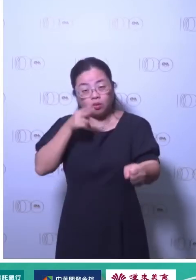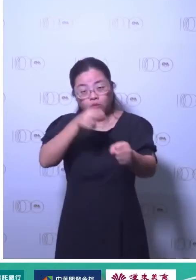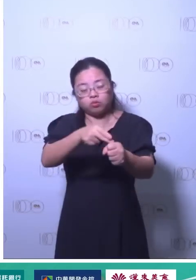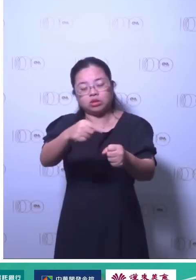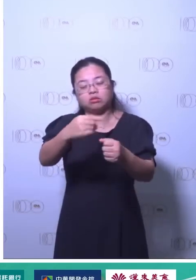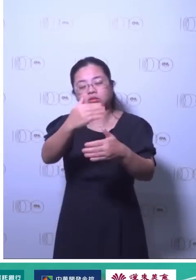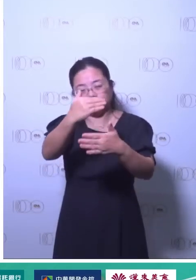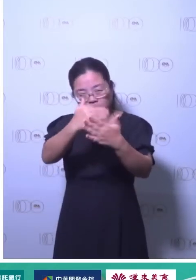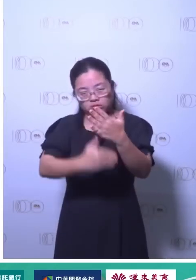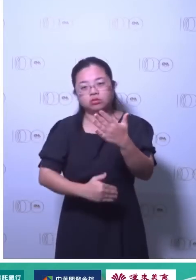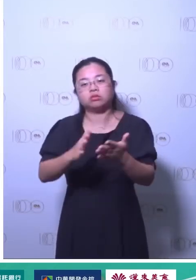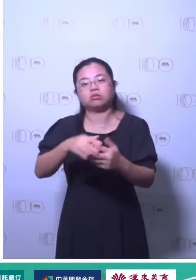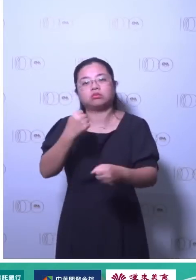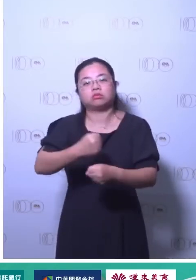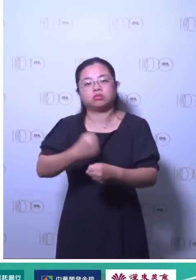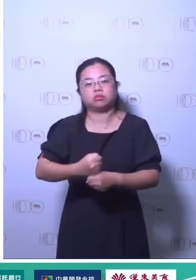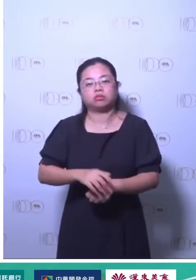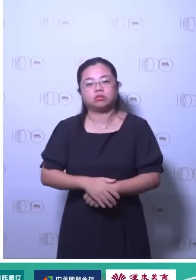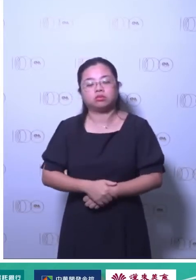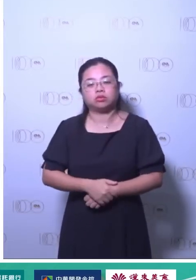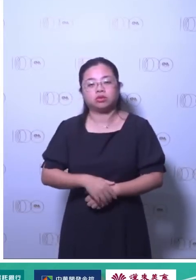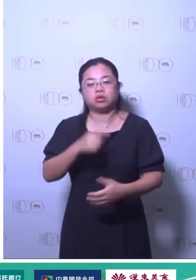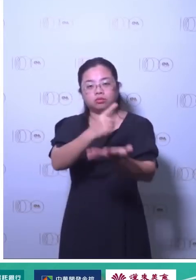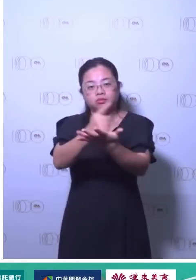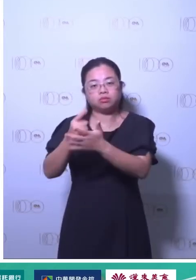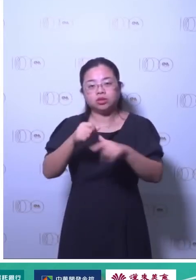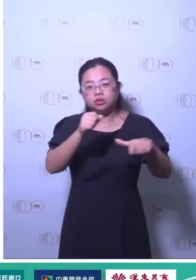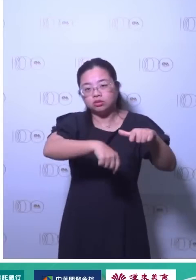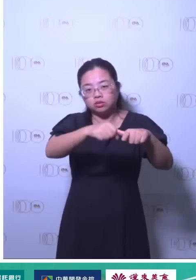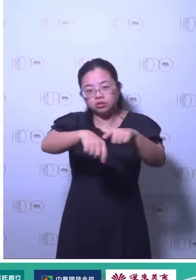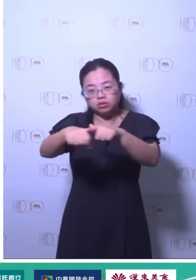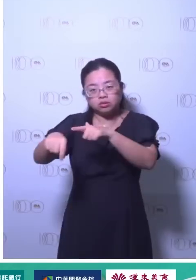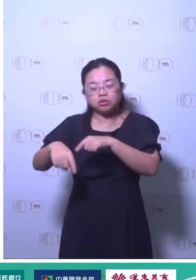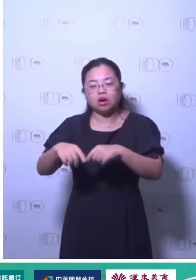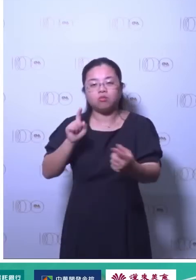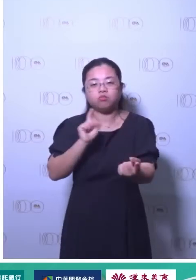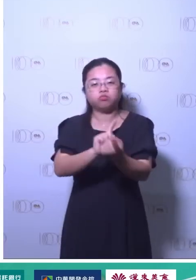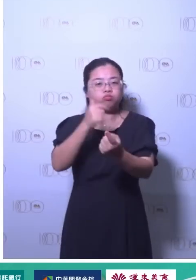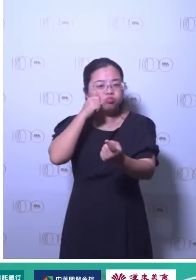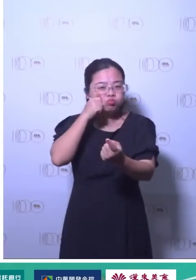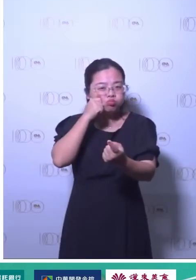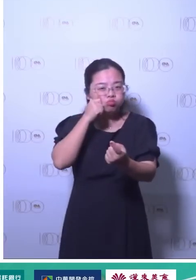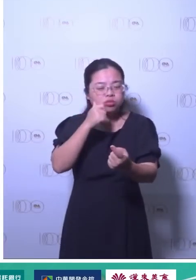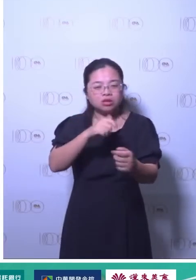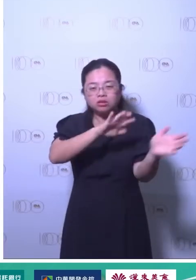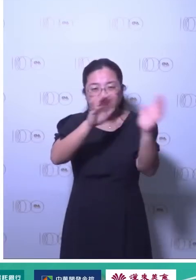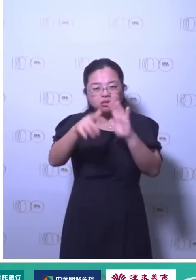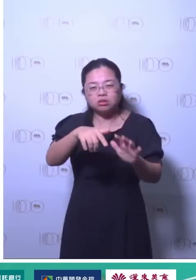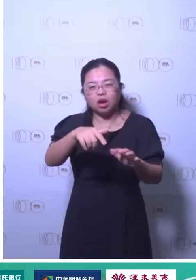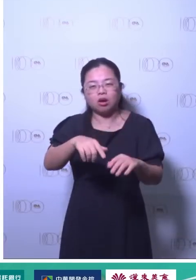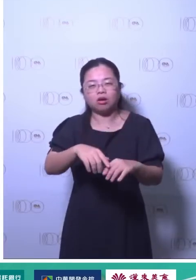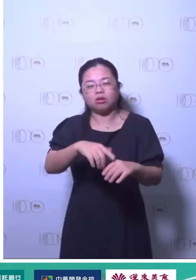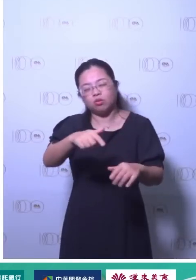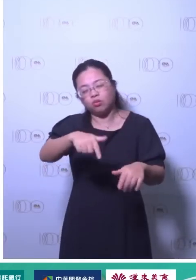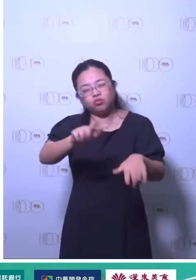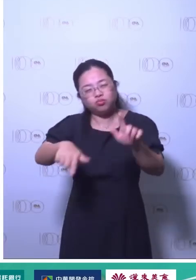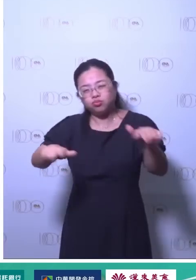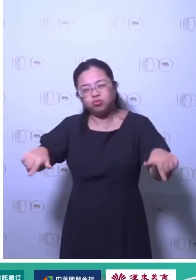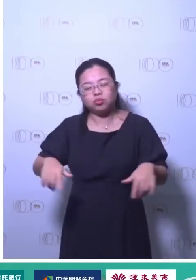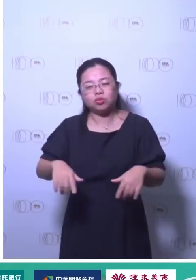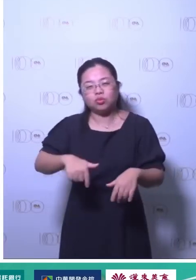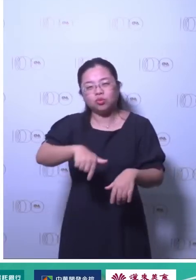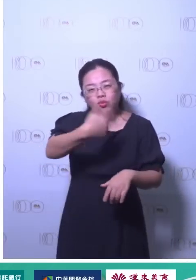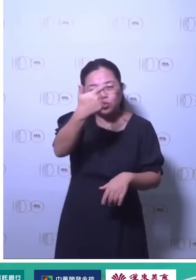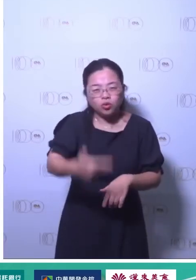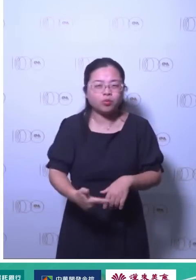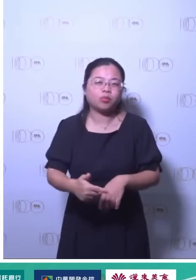一大堆有的没的游戏规则这个都统称叫转型风险或叫准约所以在迈向净零